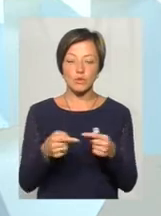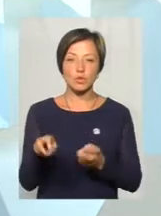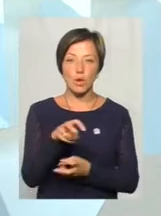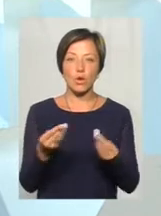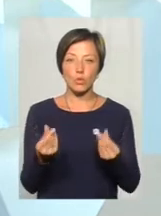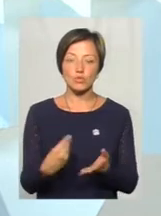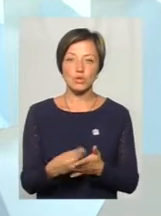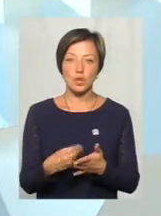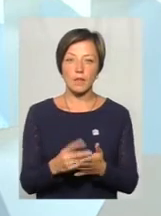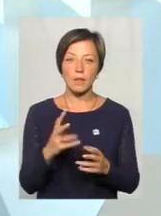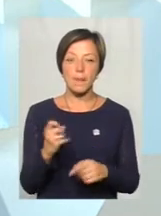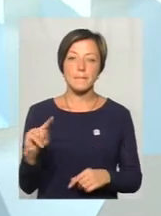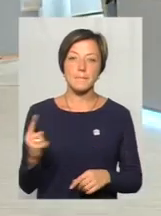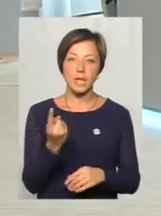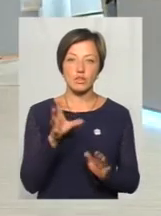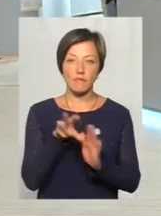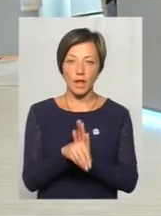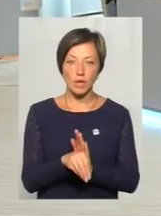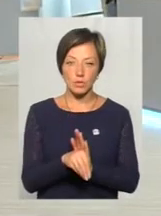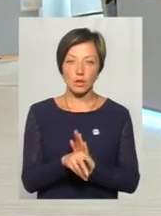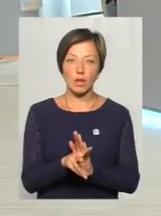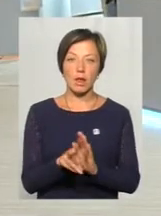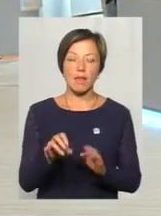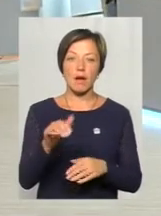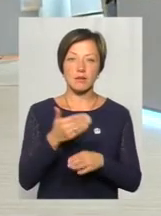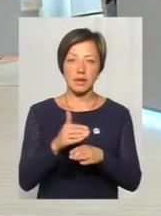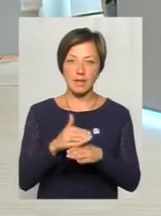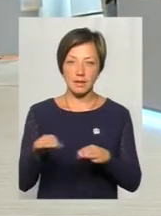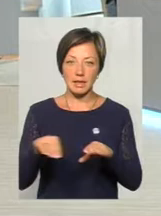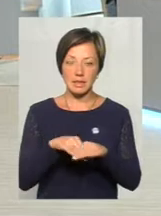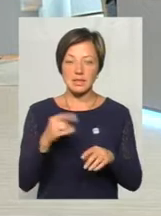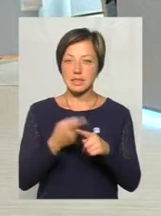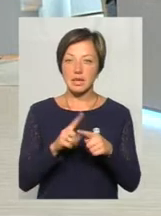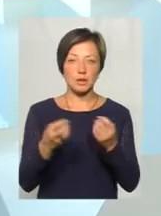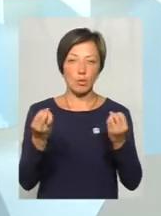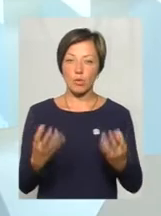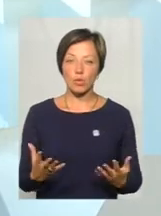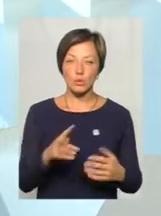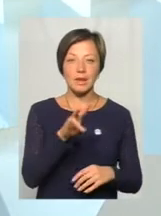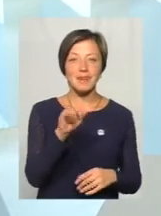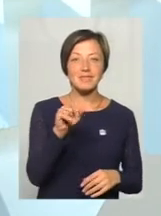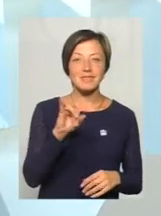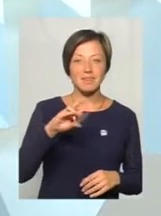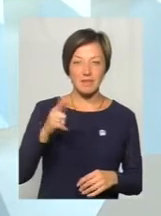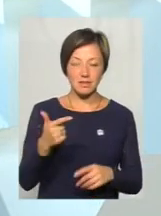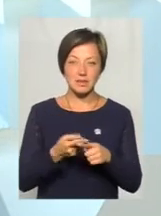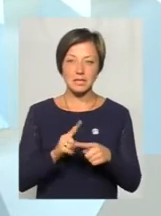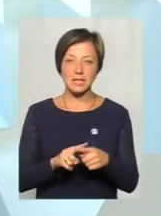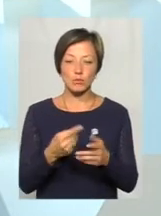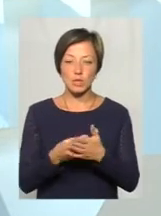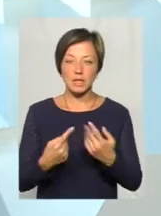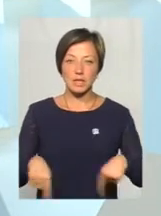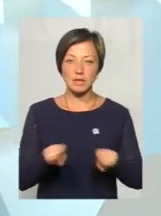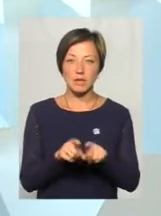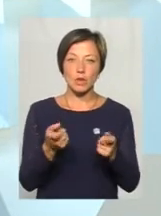гроші в бюджеті на перший внесок на лізінг. А це зараз дуже непросто, тому що бюджетна сфера зараз